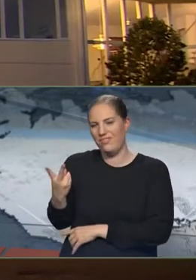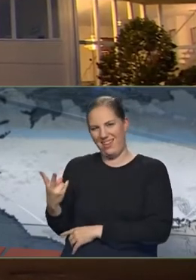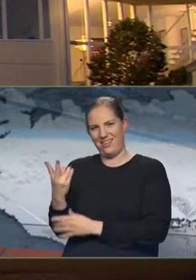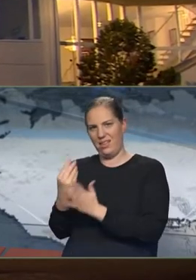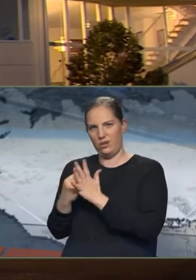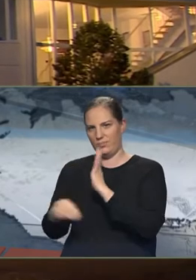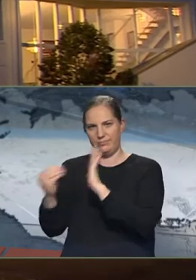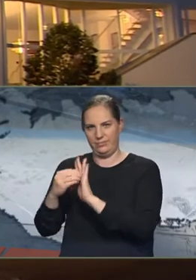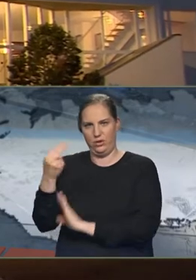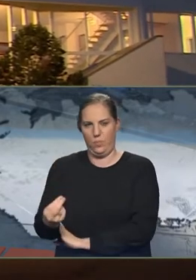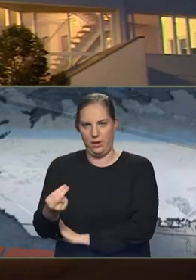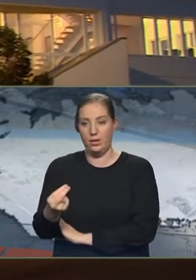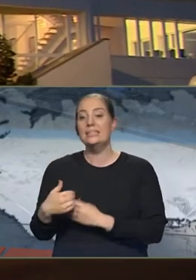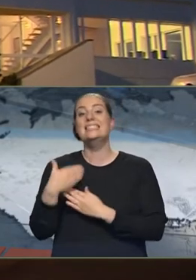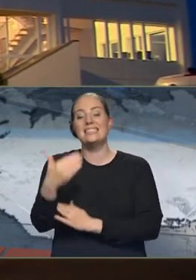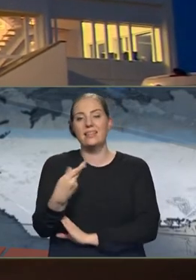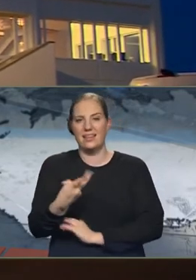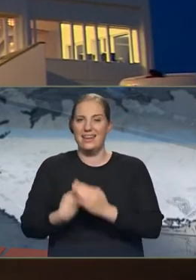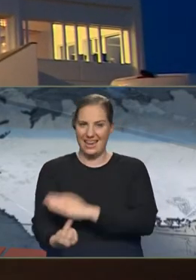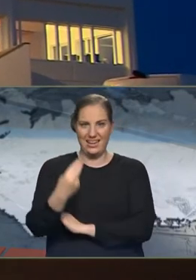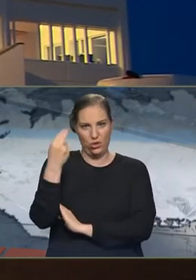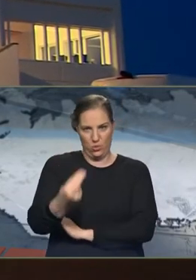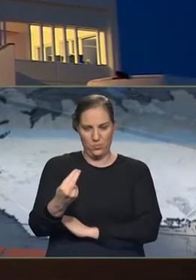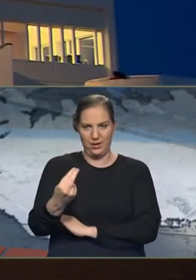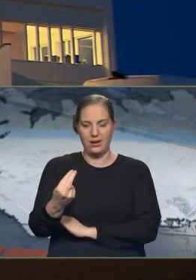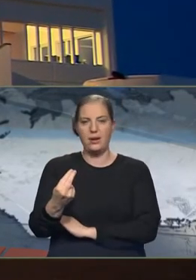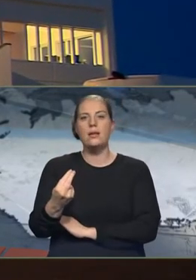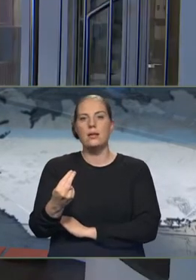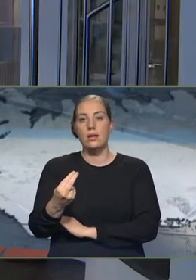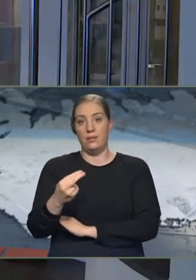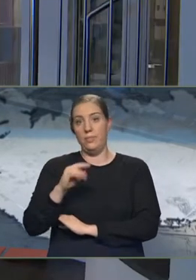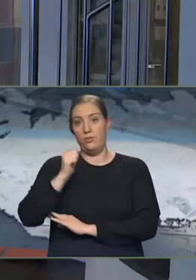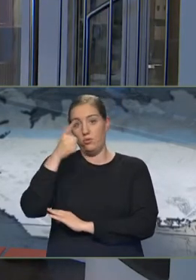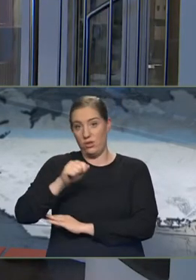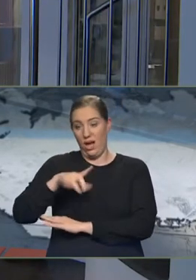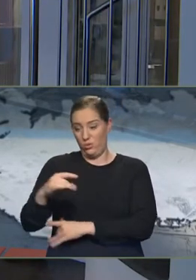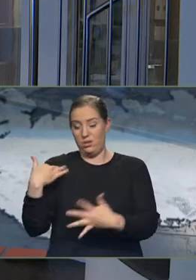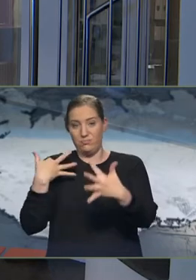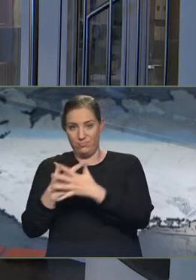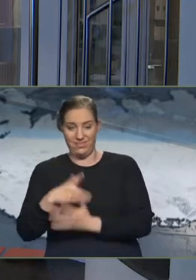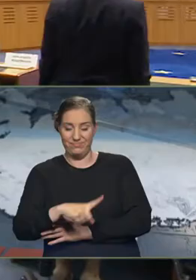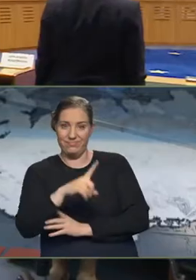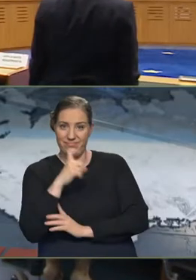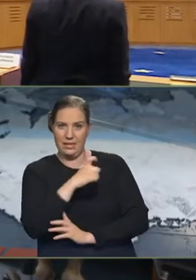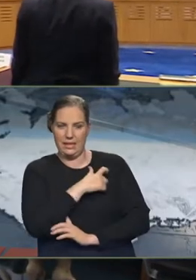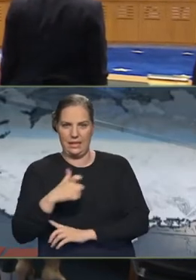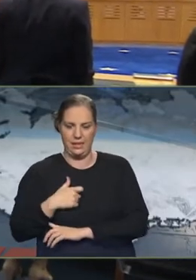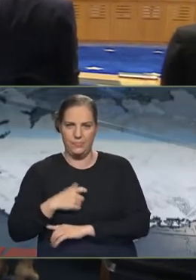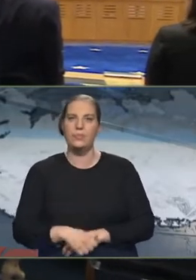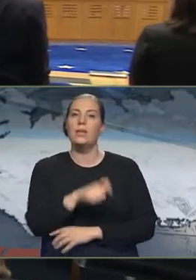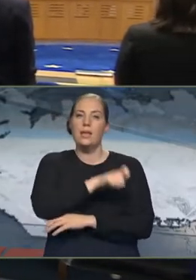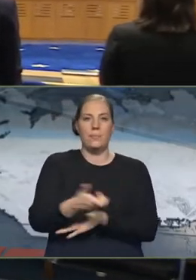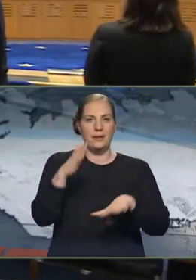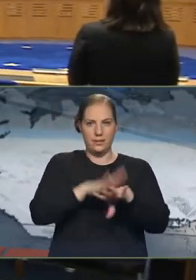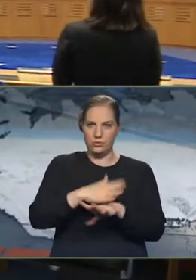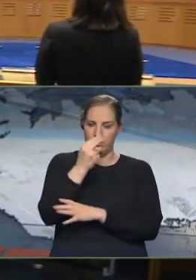Bæði Jón og Eiríkur hafa síðan verið skipaðar dómarar við réttin. Þeir hafa staðið í málarrekstur síðan 2018. Báðar deildir mannitita